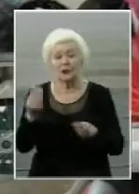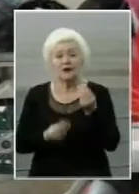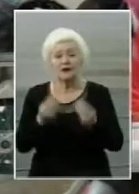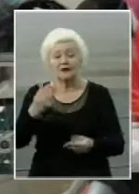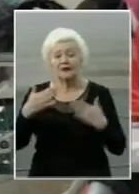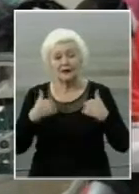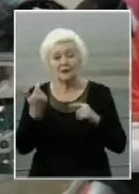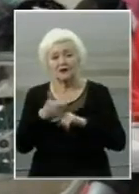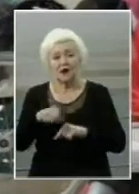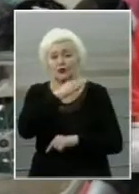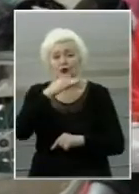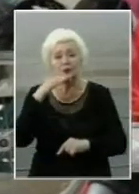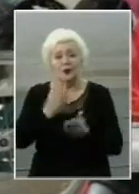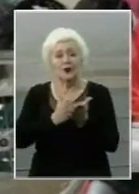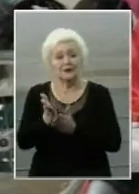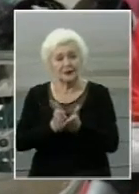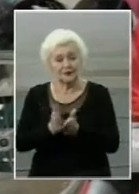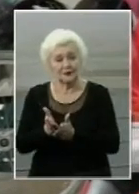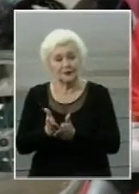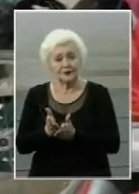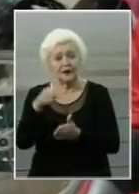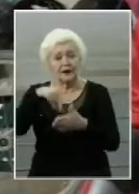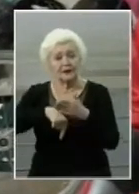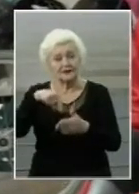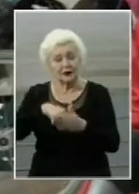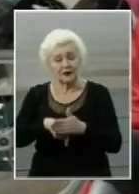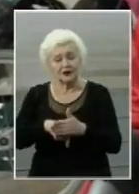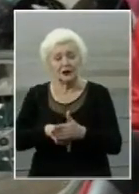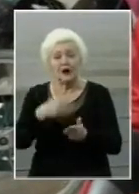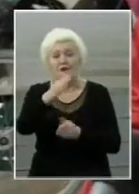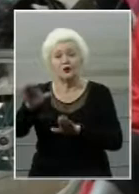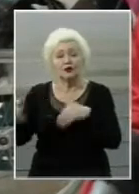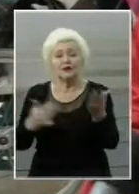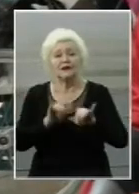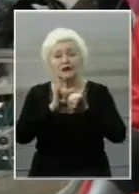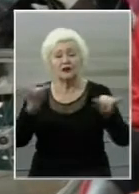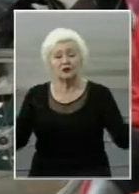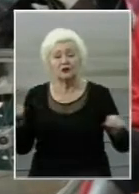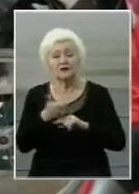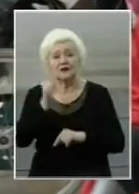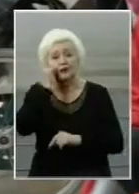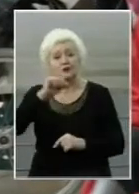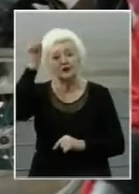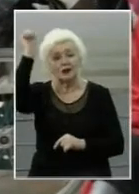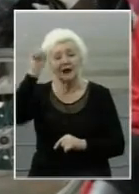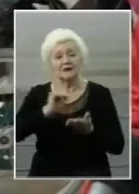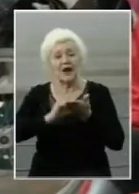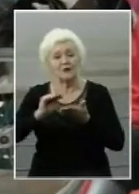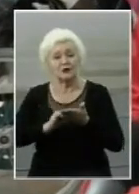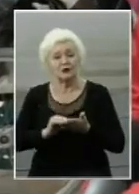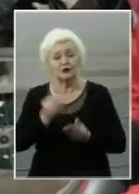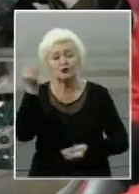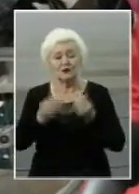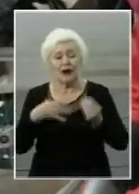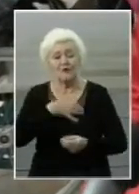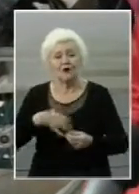Вона дає дуже велике розвиток. Ця гра дуже багато для мене означає. Вона дає розвиток. Це дуже древня філософська гра, в якій важлива